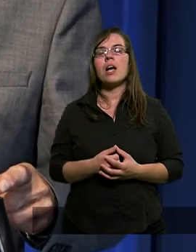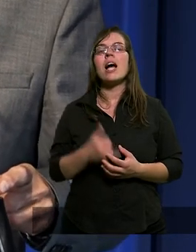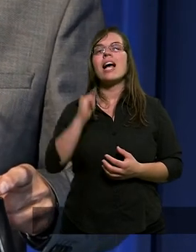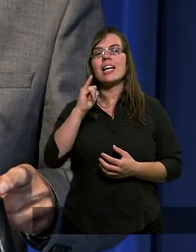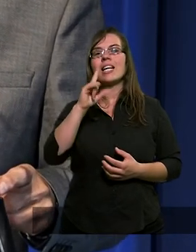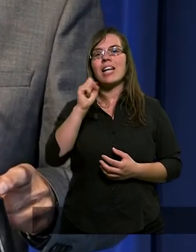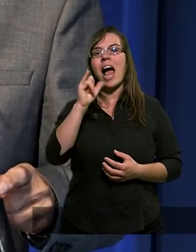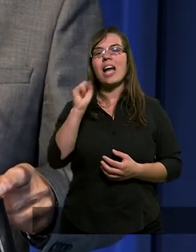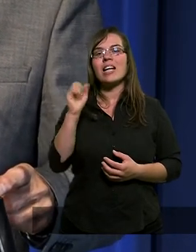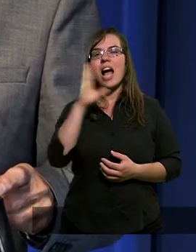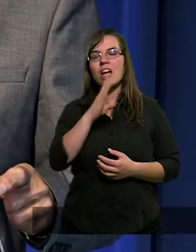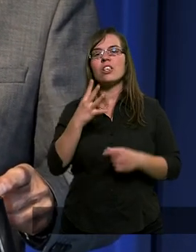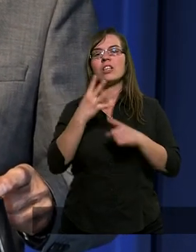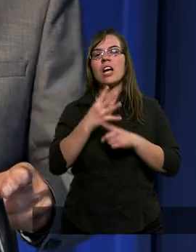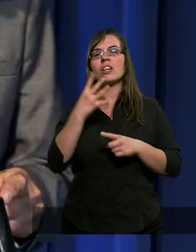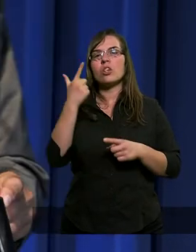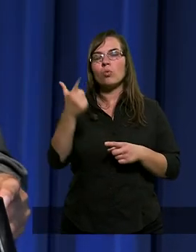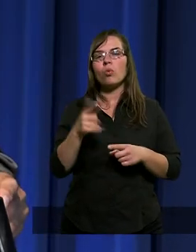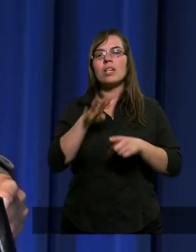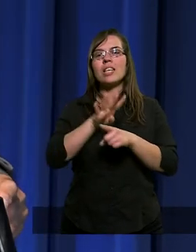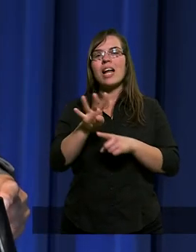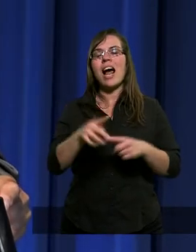Izajas 42, 14,